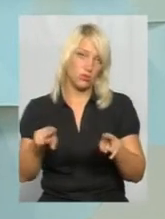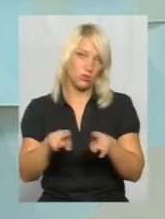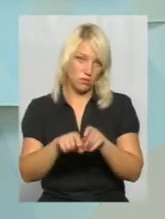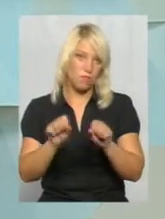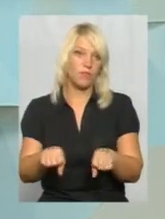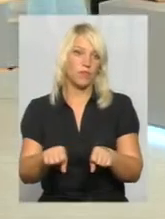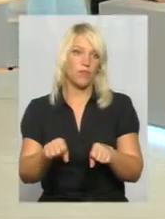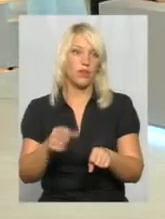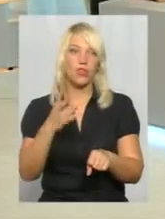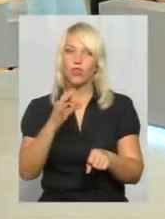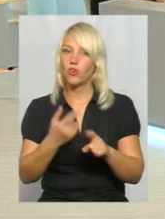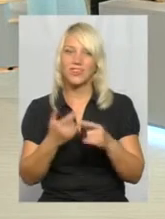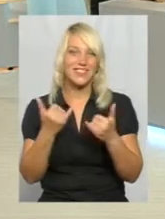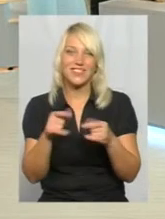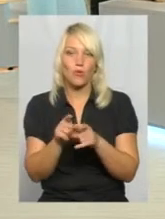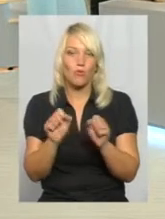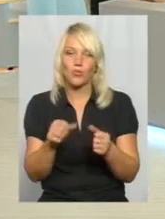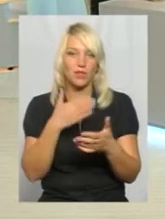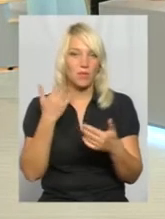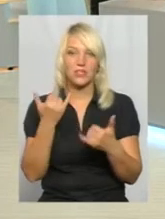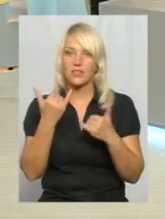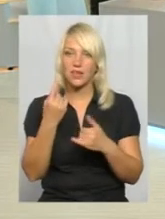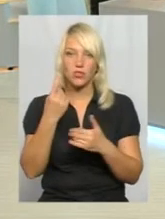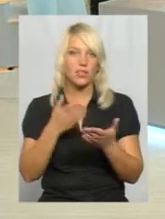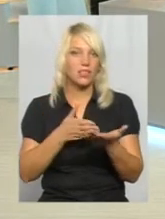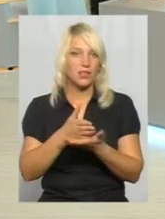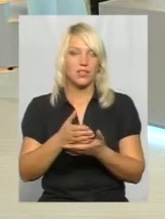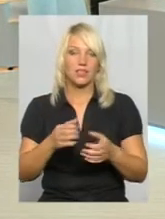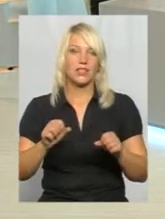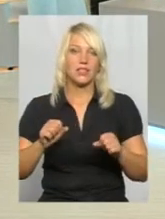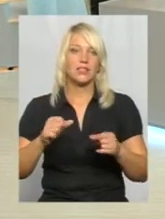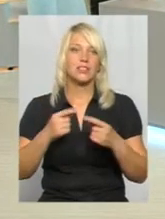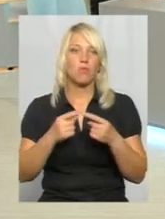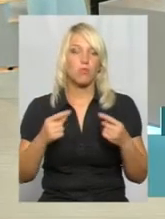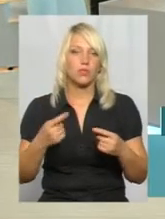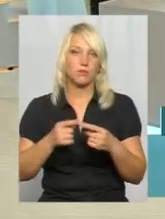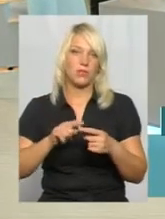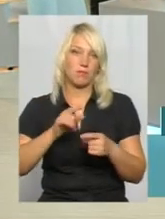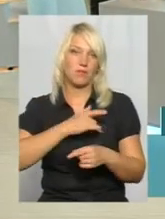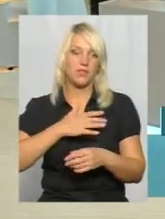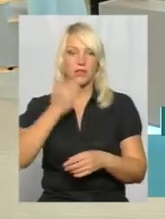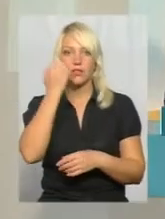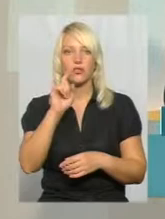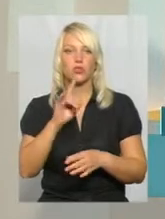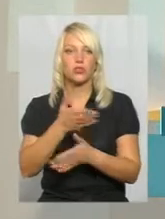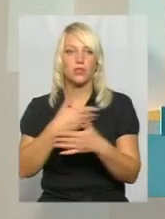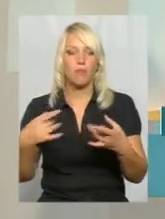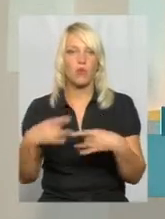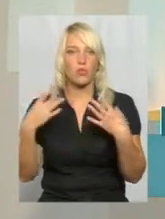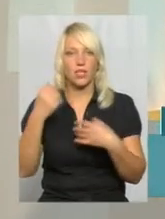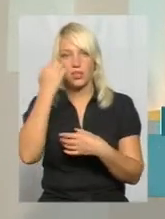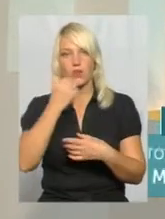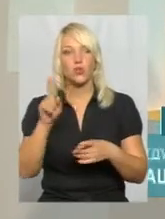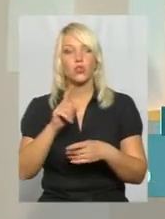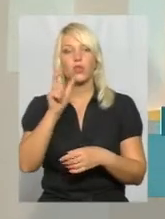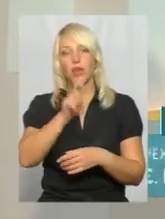наразі такої можливості немає. Наразі єдиний спосіб – це приватизація. Дякую. Дякую, пану Володимиру, за те, що нам роз'яснили. Дякую